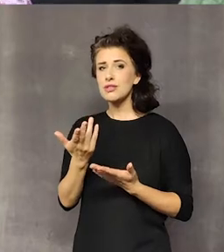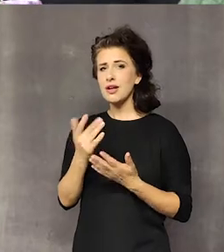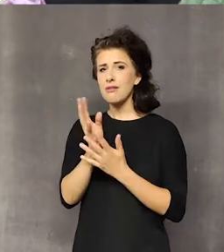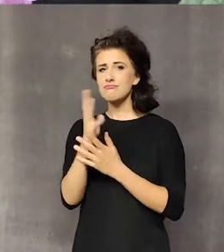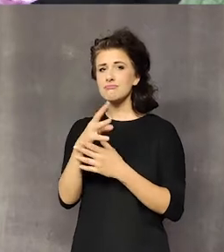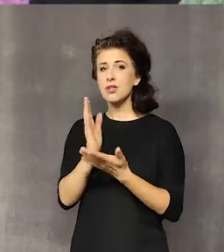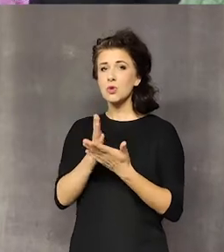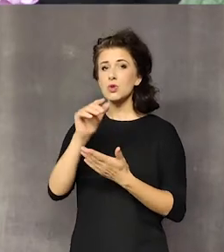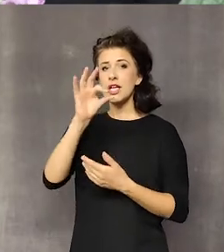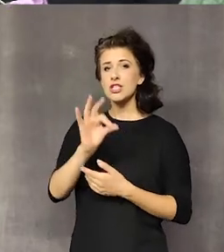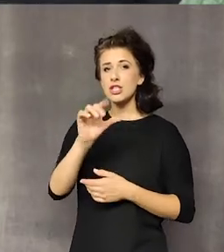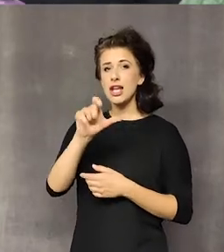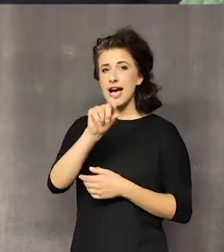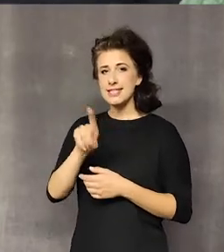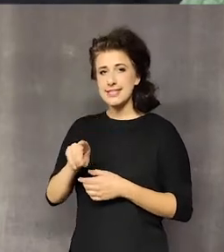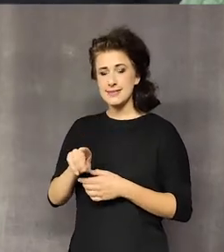Ślaz.